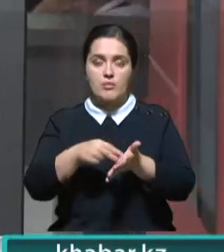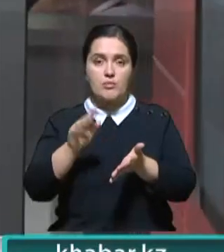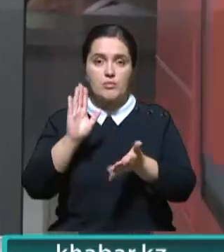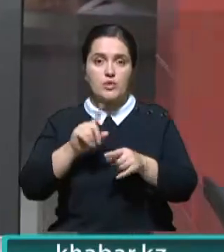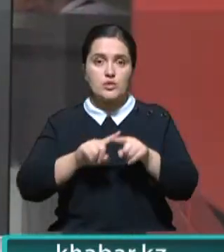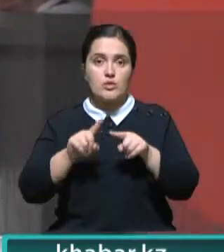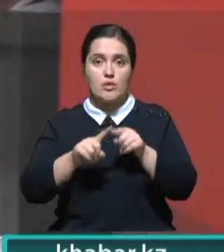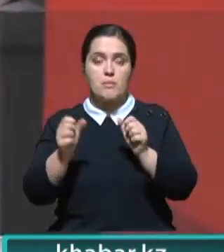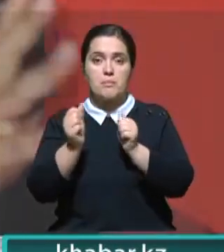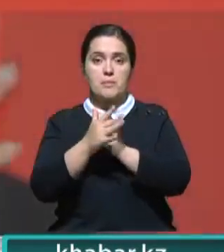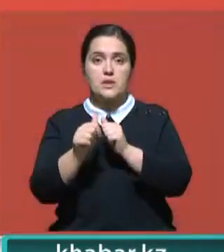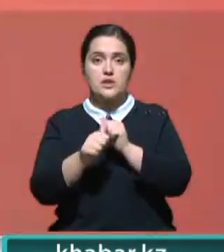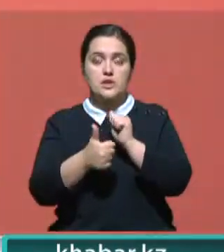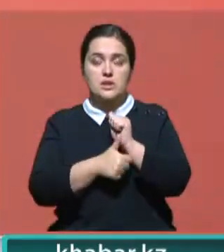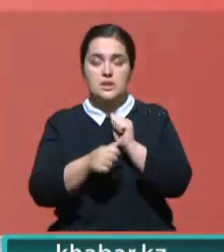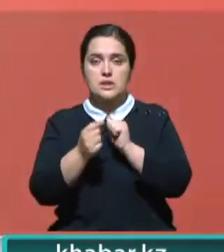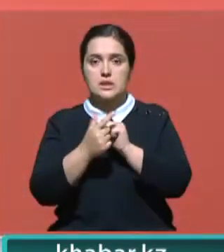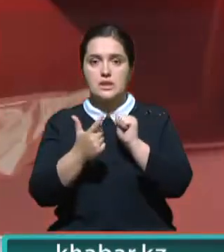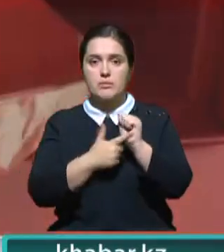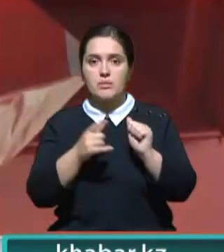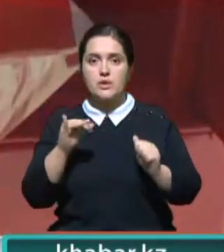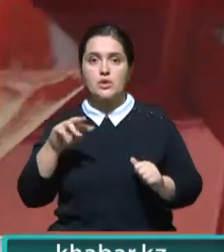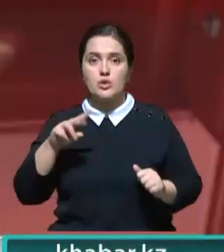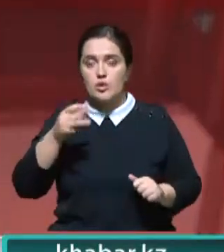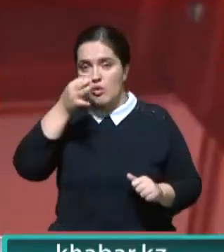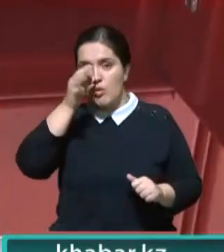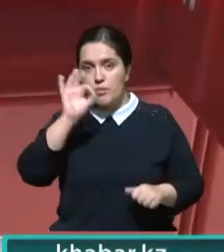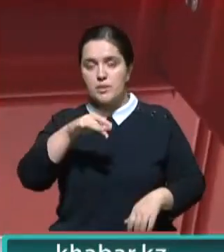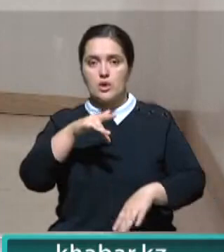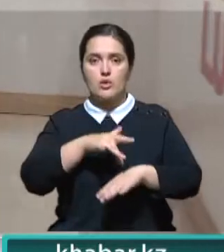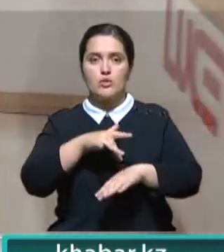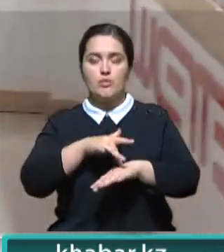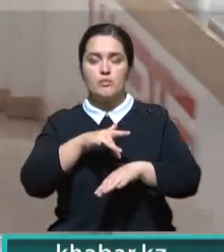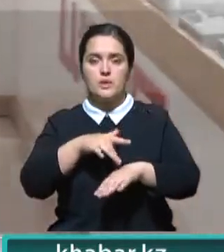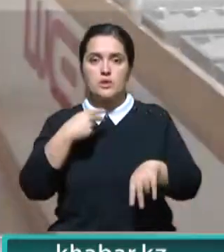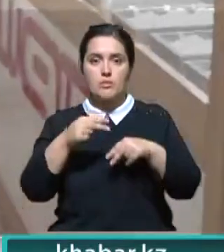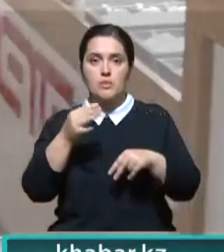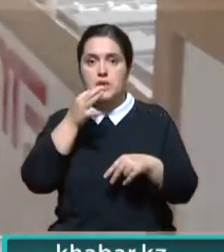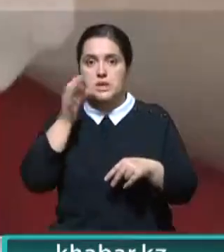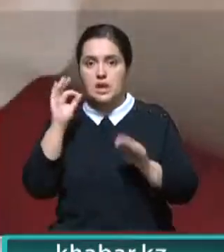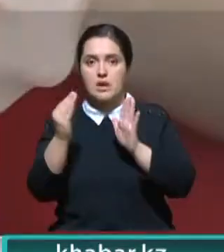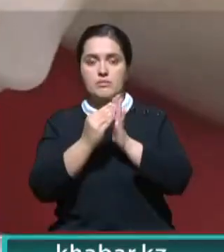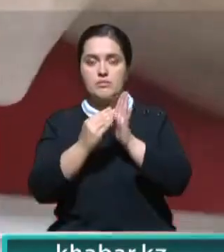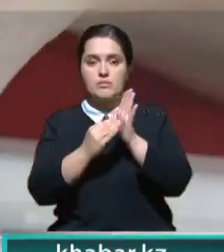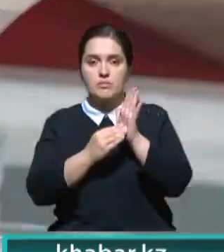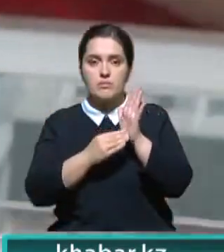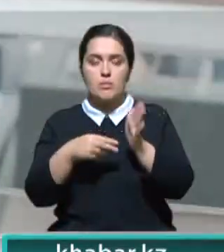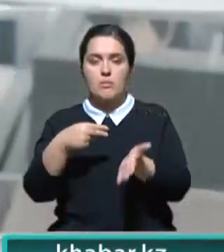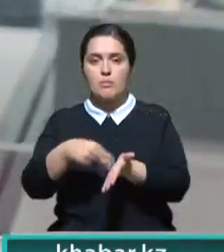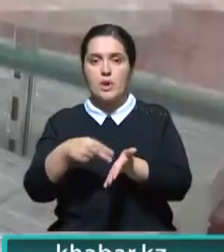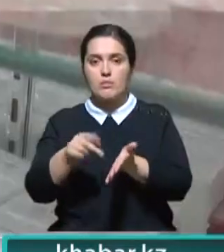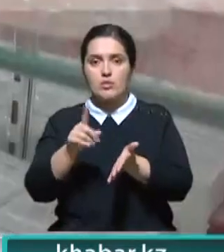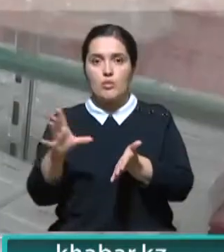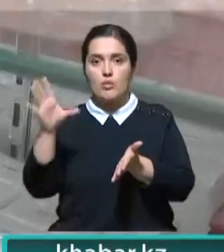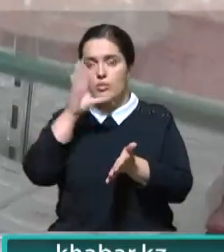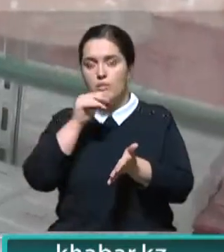скоро – 15, 16 и 17 июля. Опытные любители шоппинга советуют заранее составить список покупок, чтобы успеть